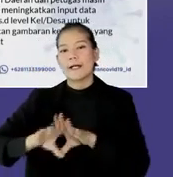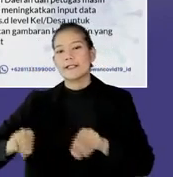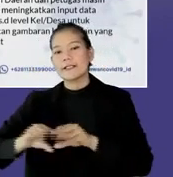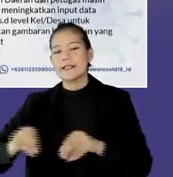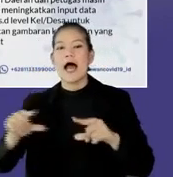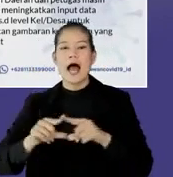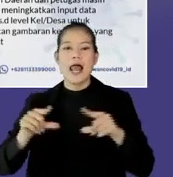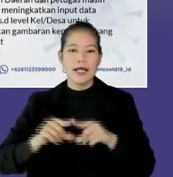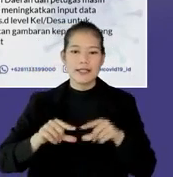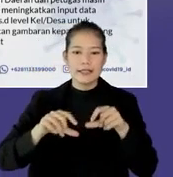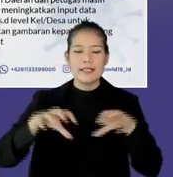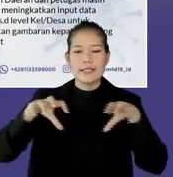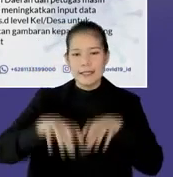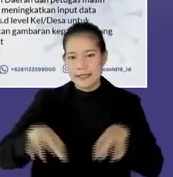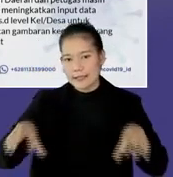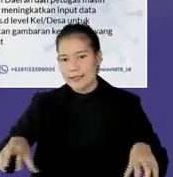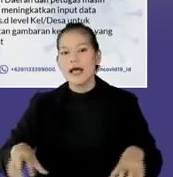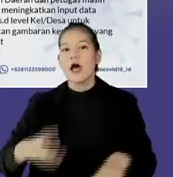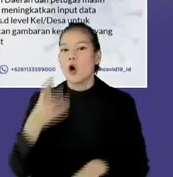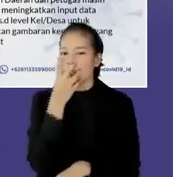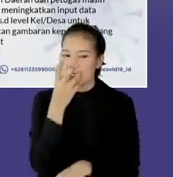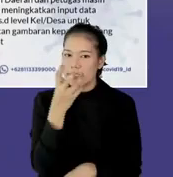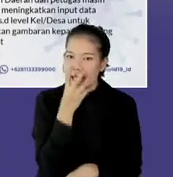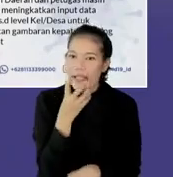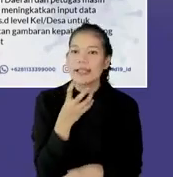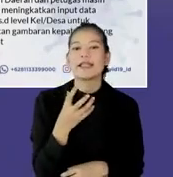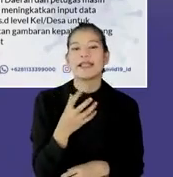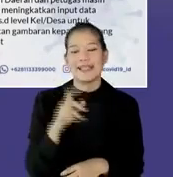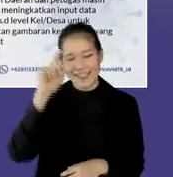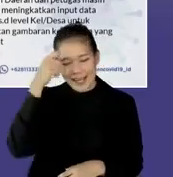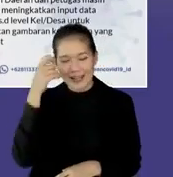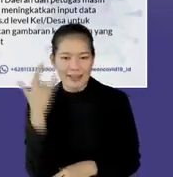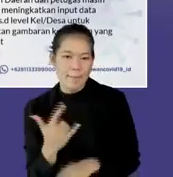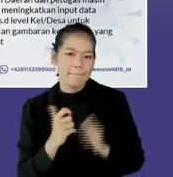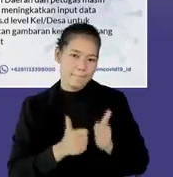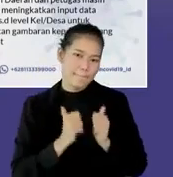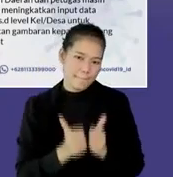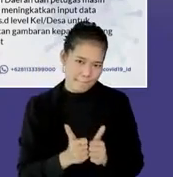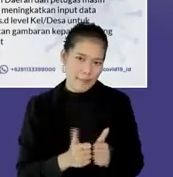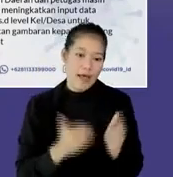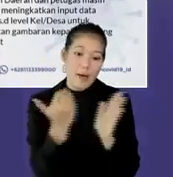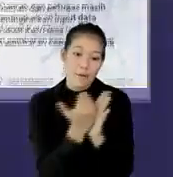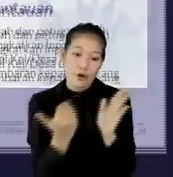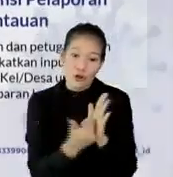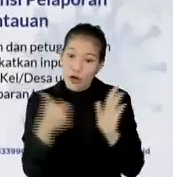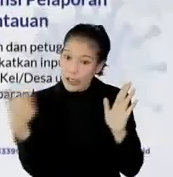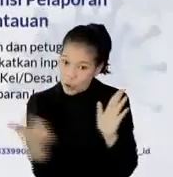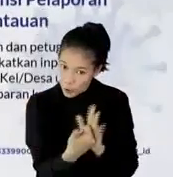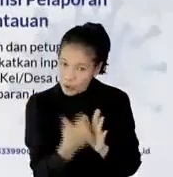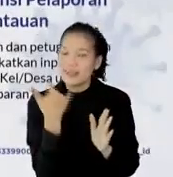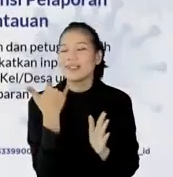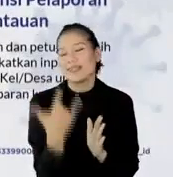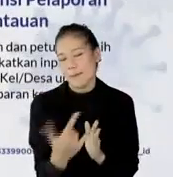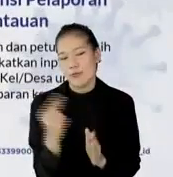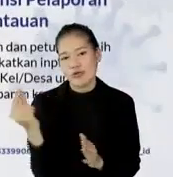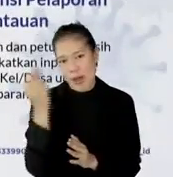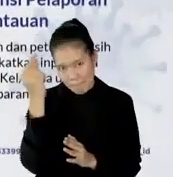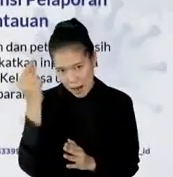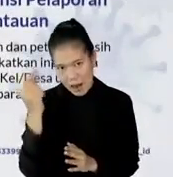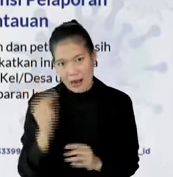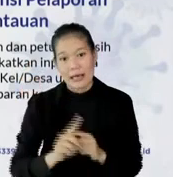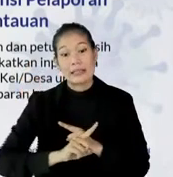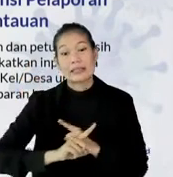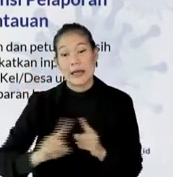kesehatan, oksigen, dan penguatan poskonya, jangan lupa. Jadi kepatuhan protokol kesehatan, tetap yang paling utama,